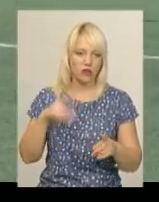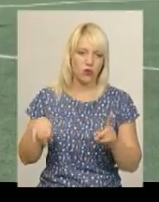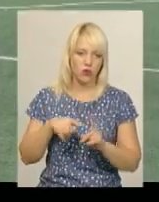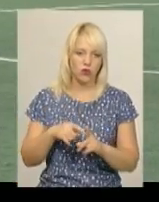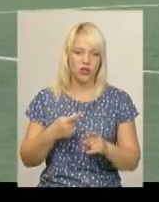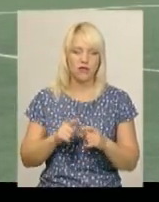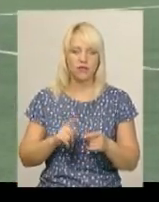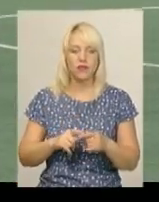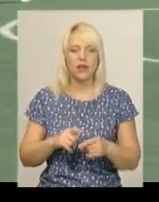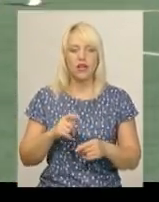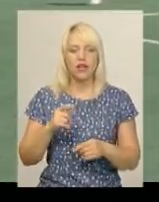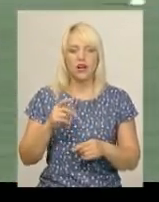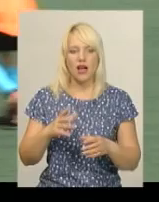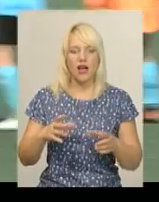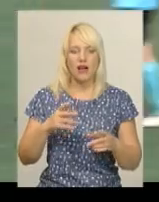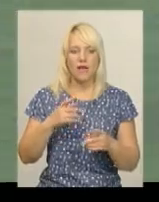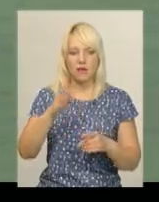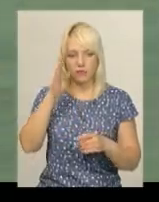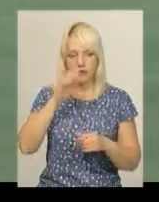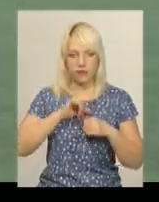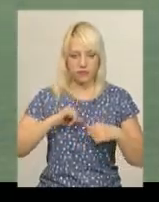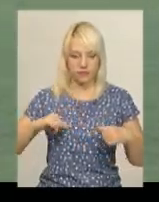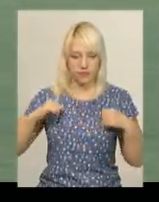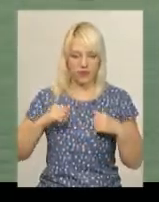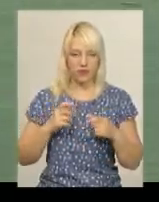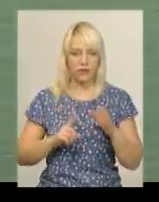Рахунок голам відкривають футболісти в помаранчевих манишках.